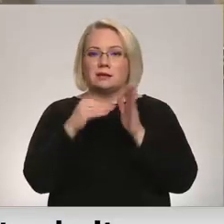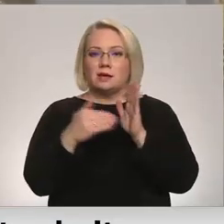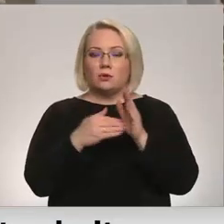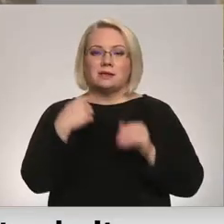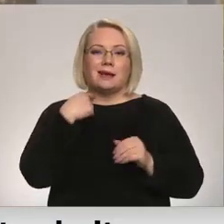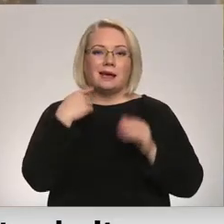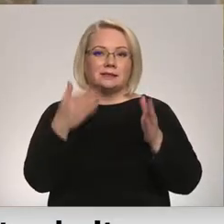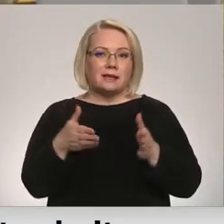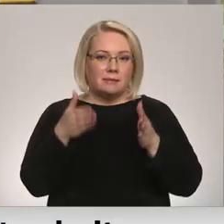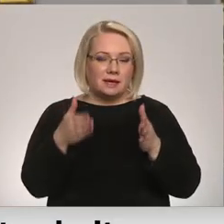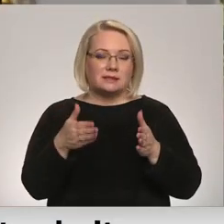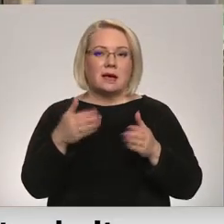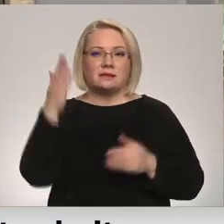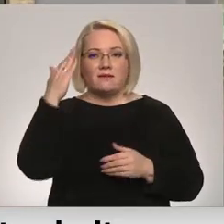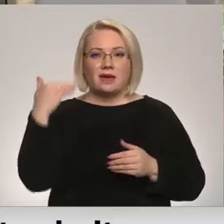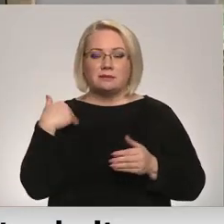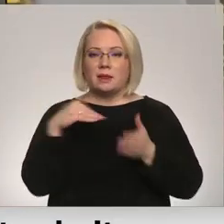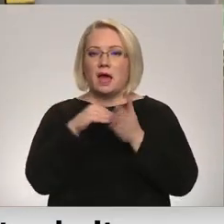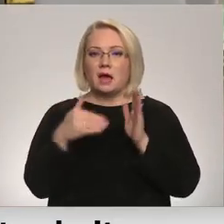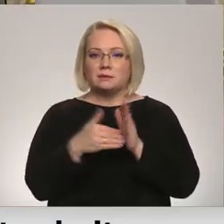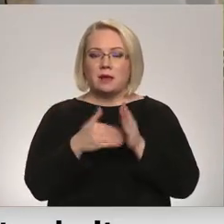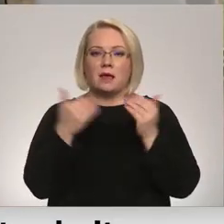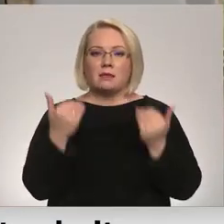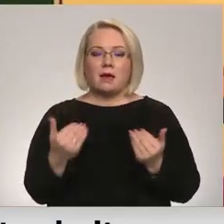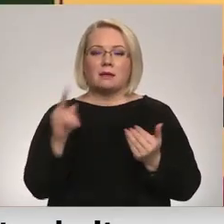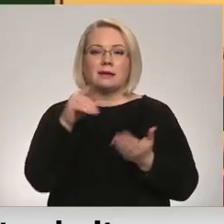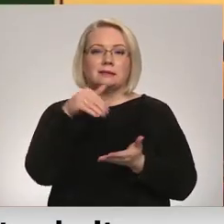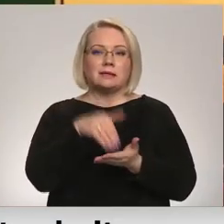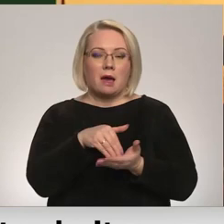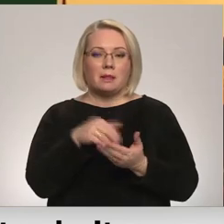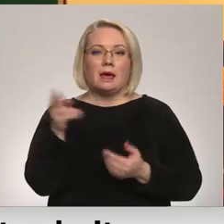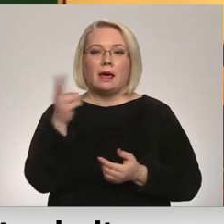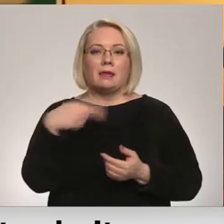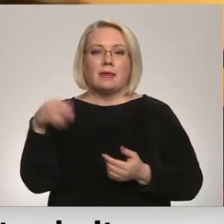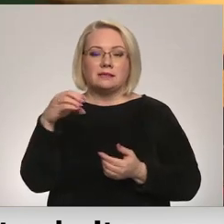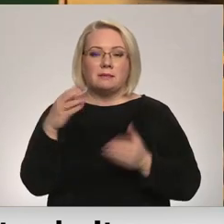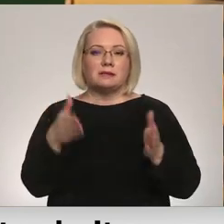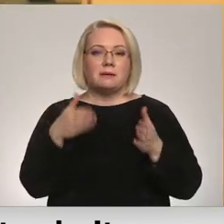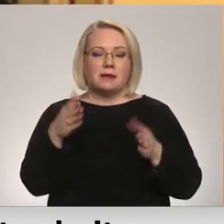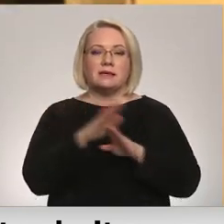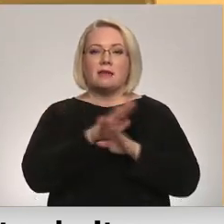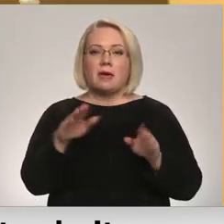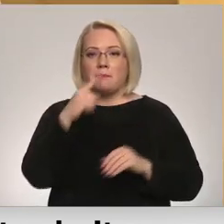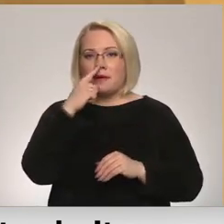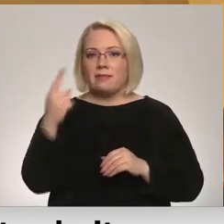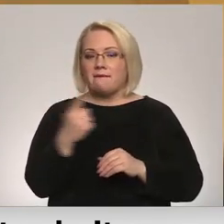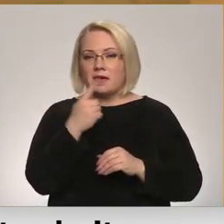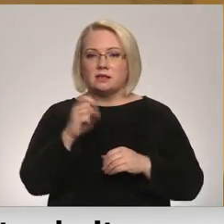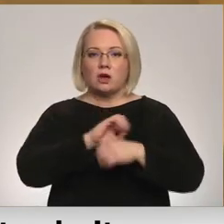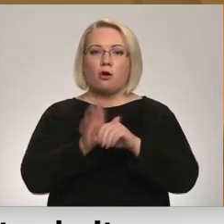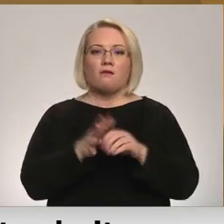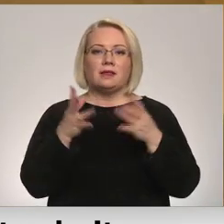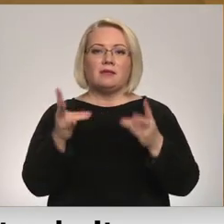Rīgas slimnīcās, Ventspilīja apstākļi pašreiz ir stabili. Piemēram, decembrī slimnīcā nebija neviens ar Covidī inficētas